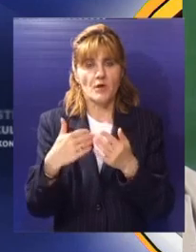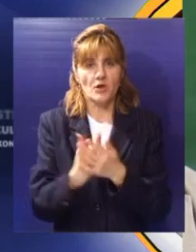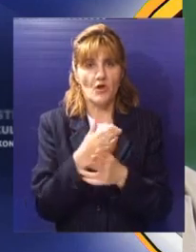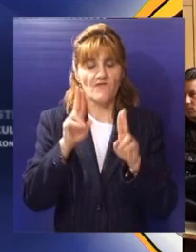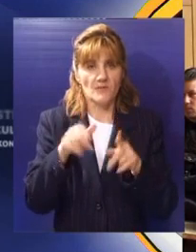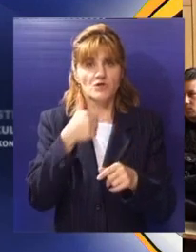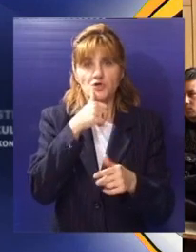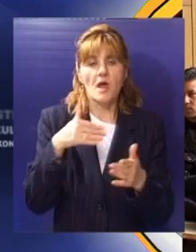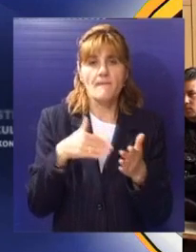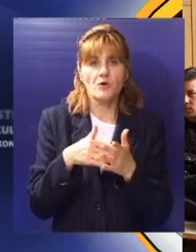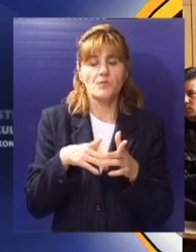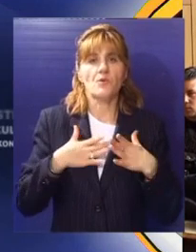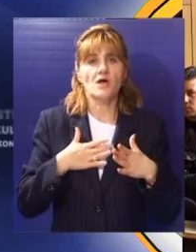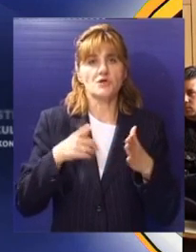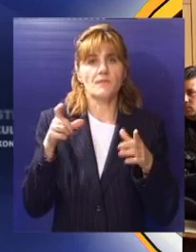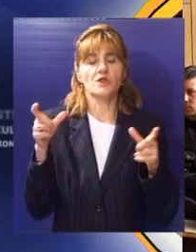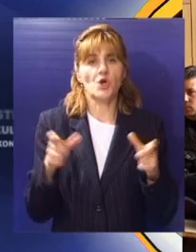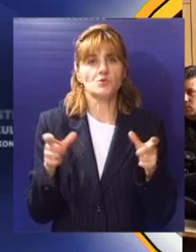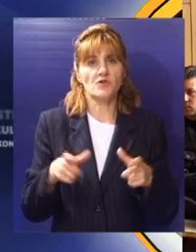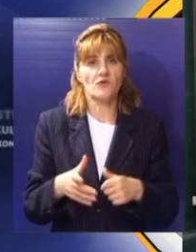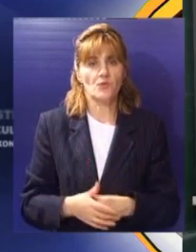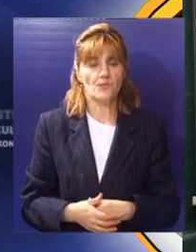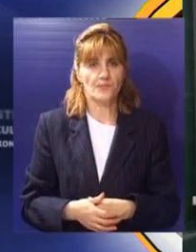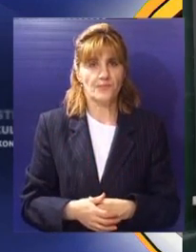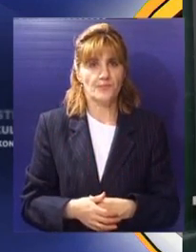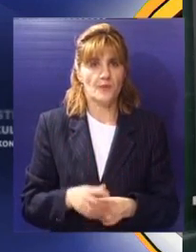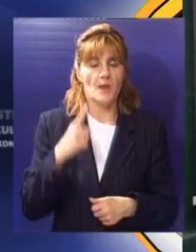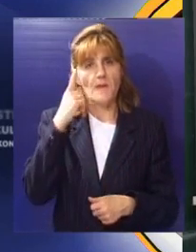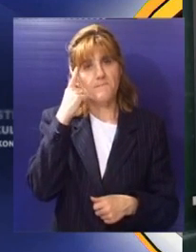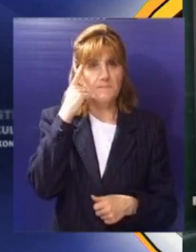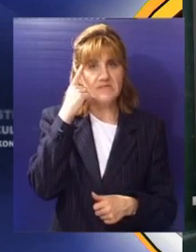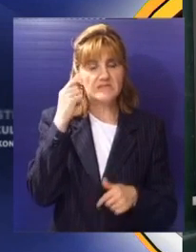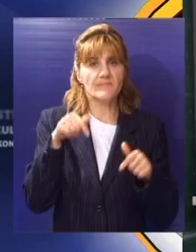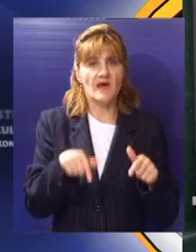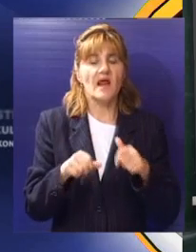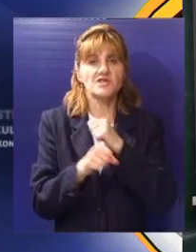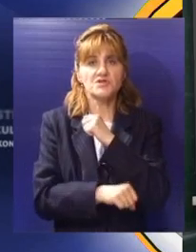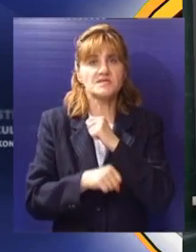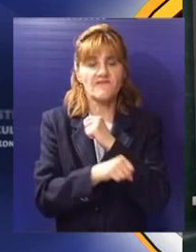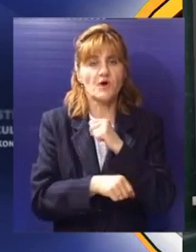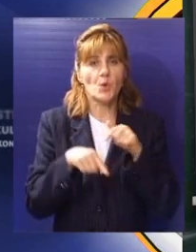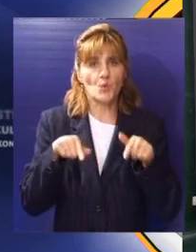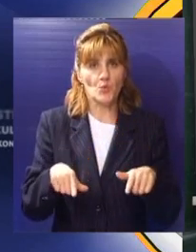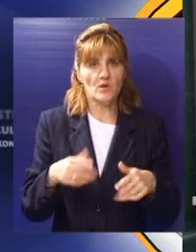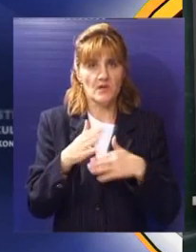smatraju da su najpotrebnija u našem društvu. Mislim da građevinski fakultet ovde